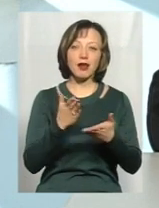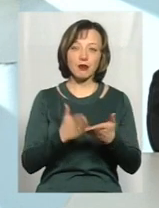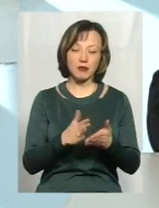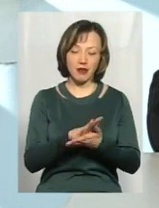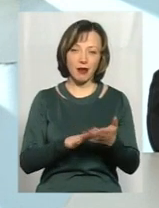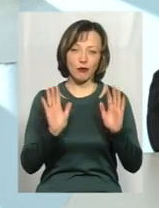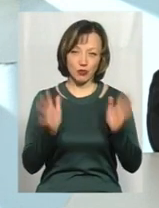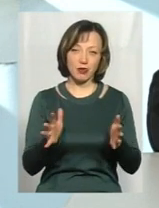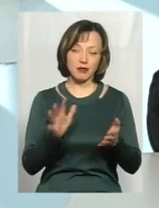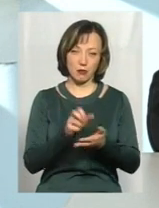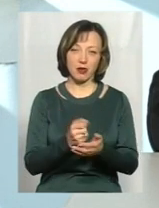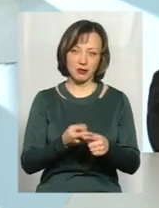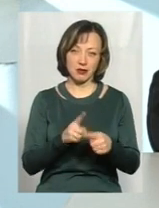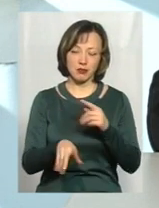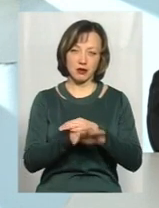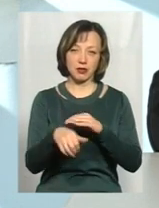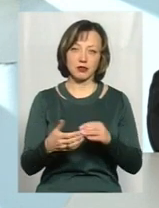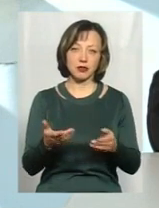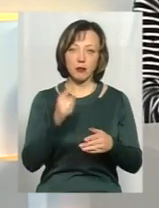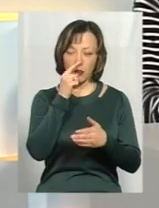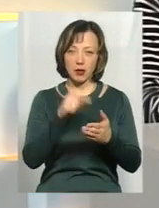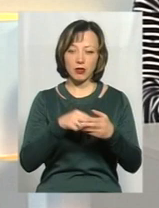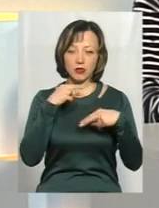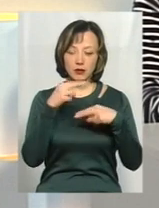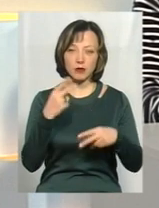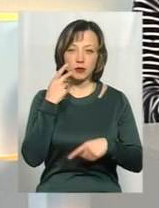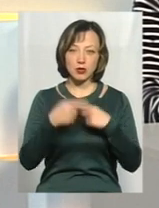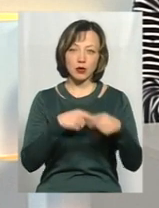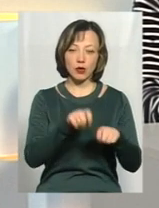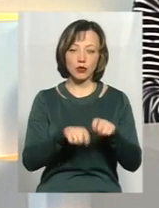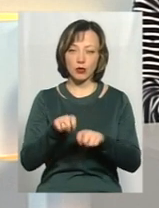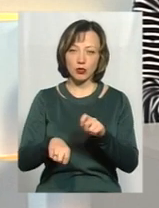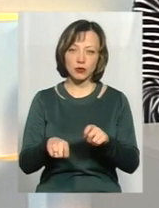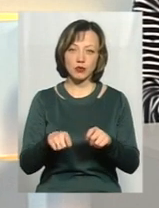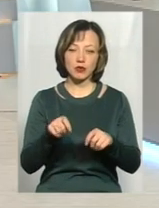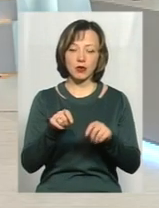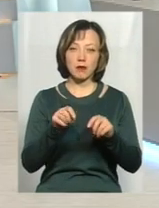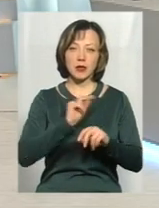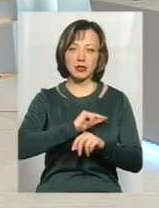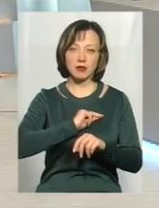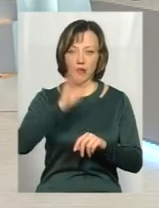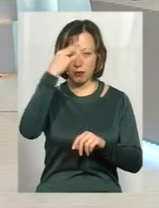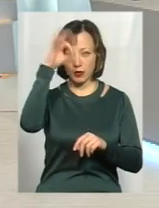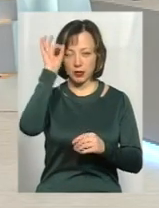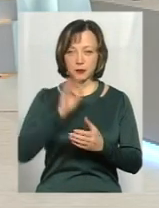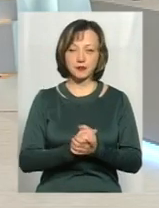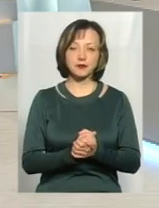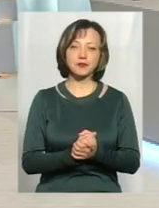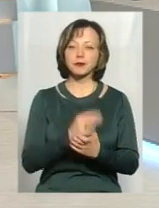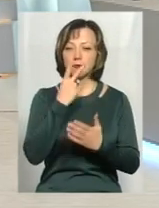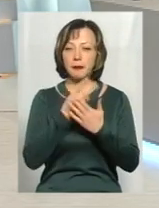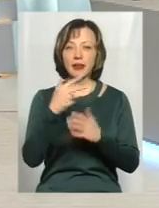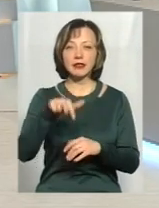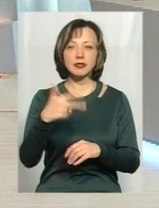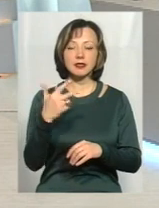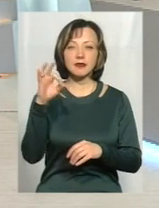цим буде займатися. Тобто, вони випадають в полі зору, постійно контролюються працівниками поліції. Дивіться, 33% за минулий